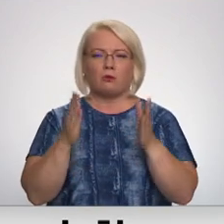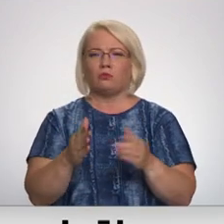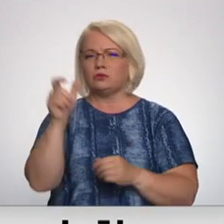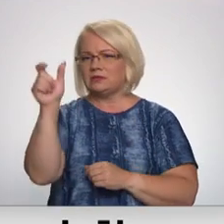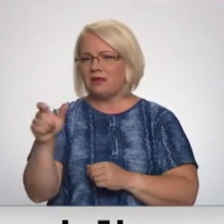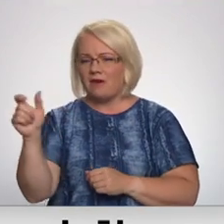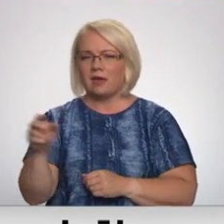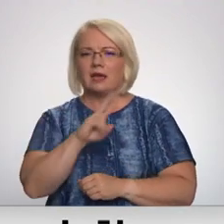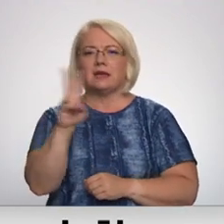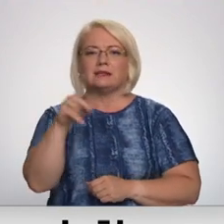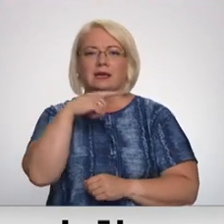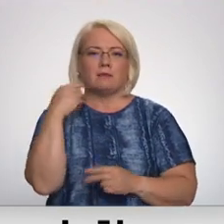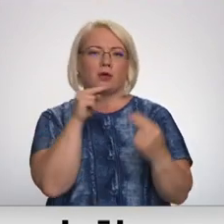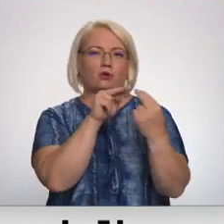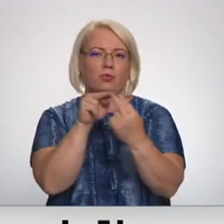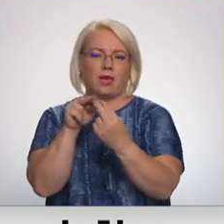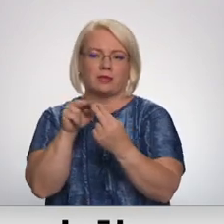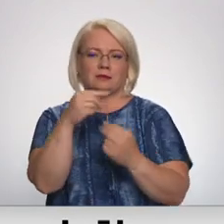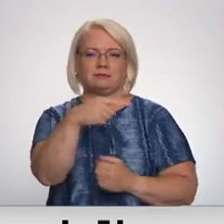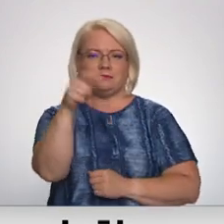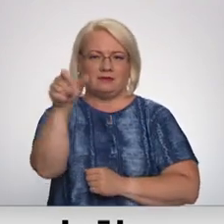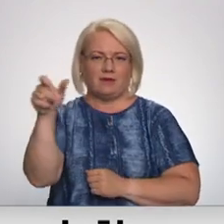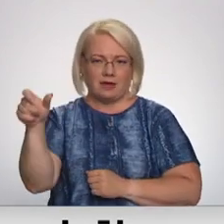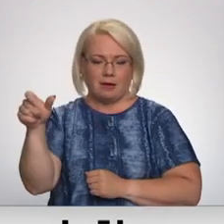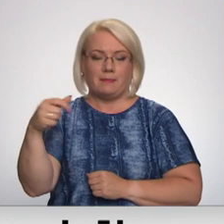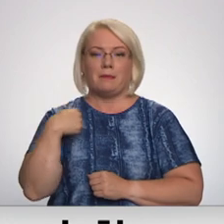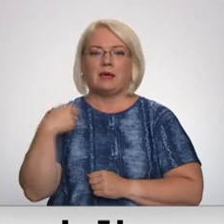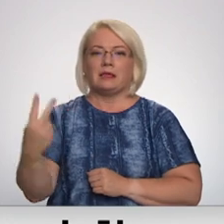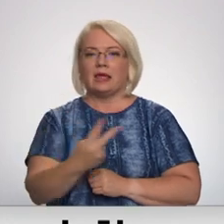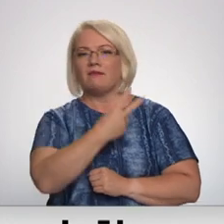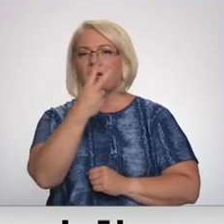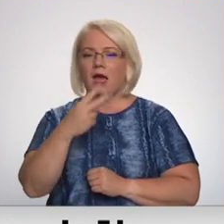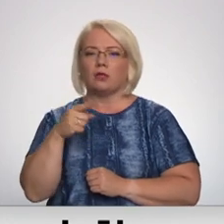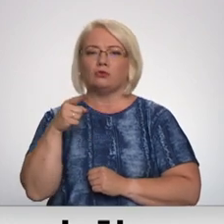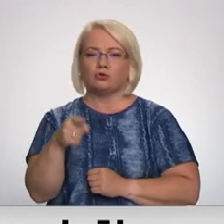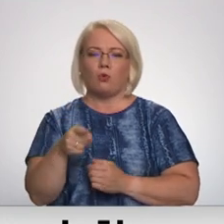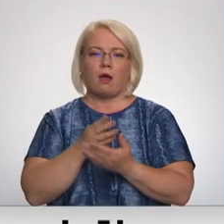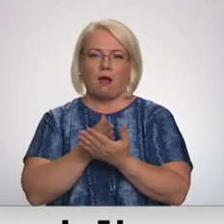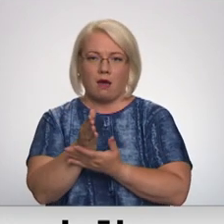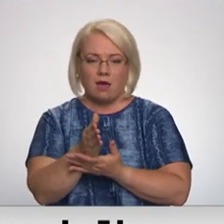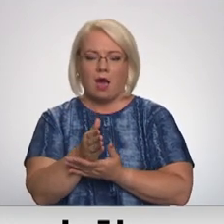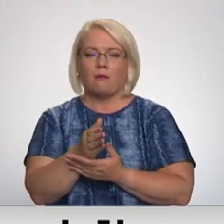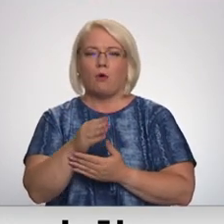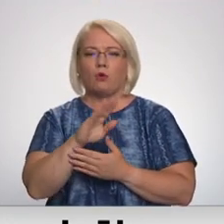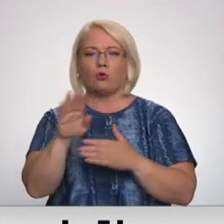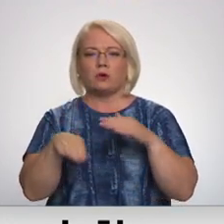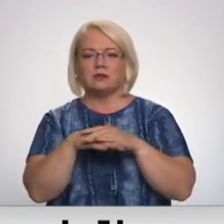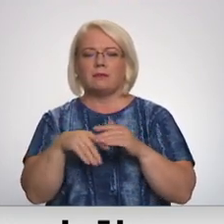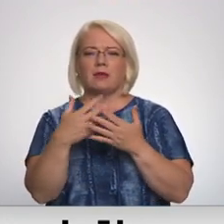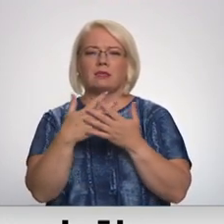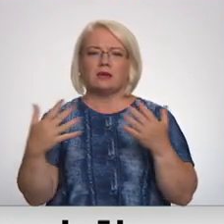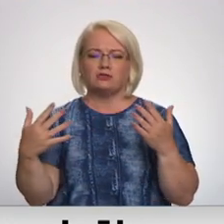cilvēki, kuri gribēs kontaktēties ar cilvēkiem. Mēs divus gadus uz to gājām, jo zemtā slēpjās visas